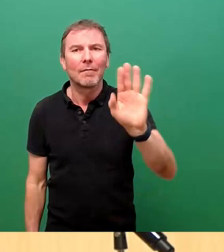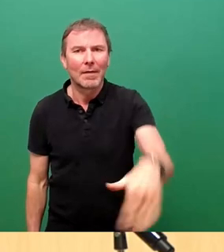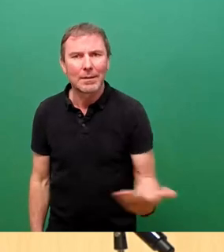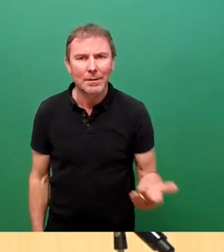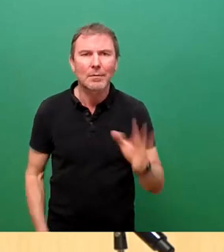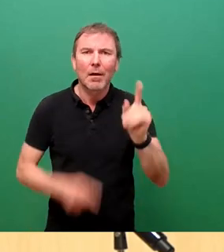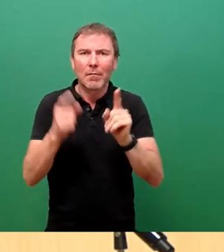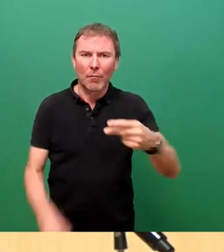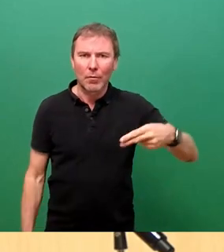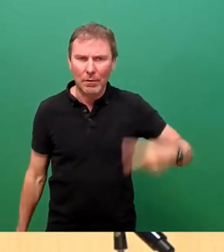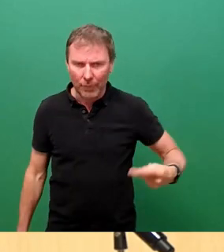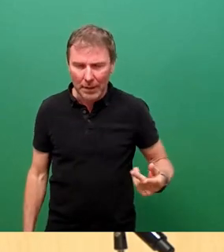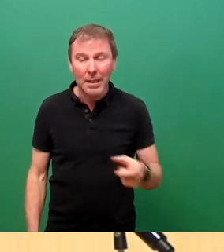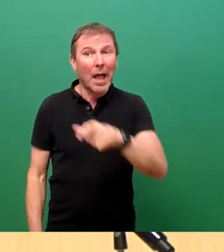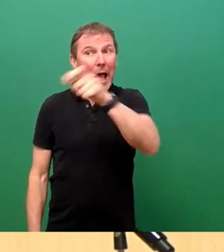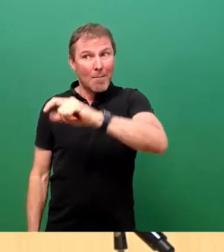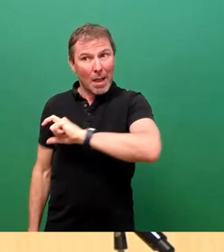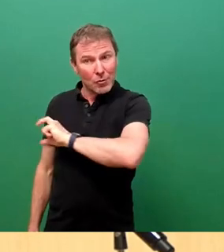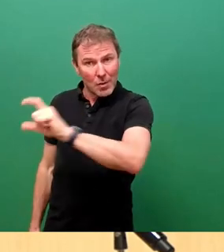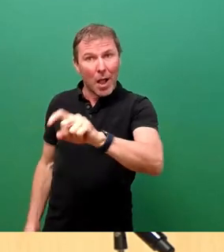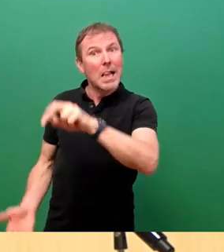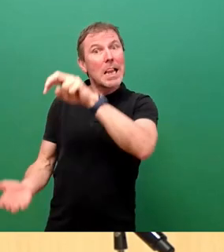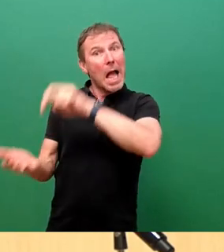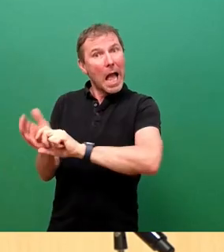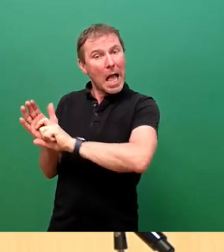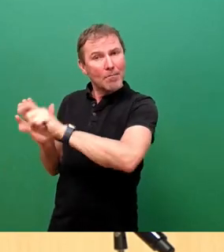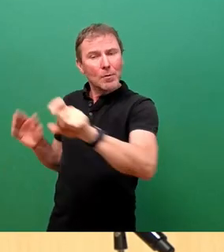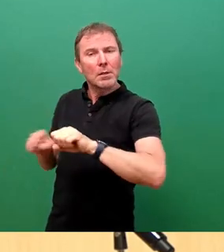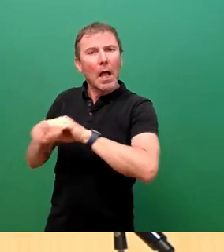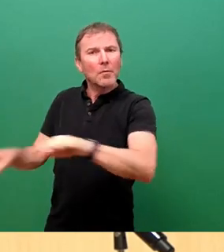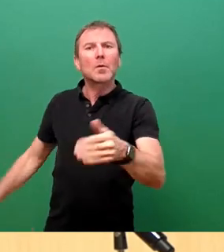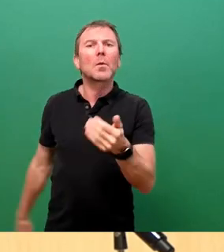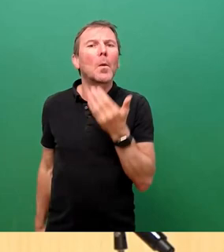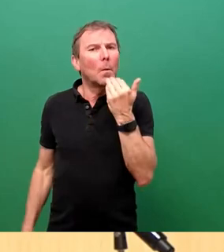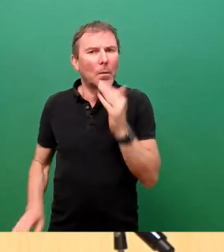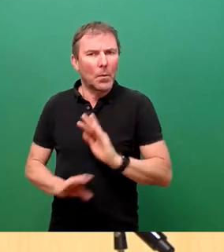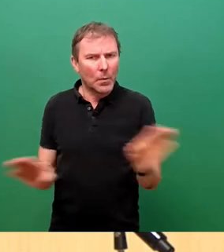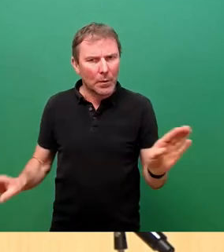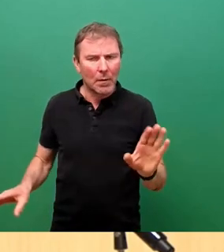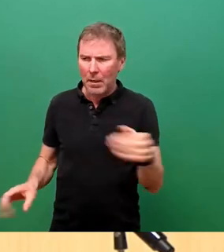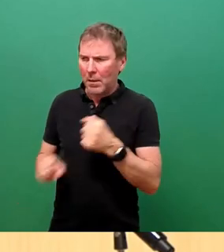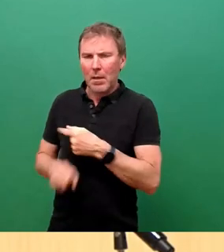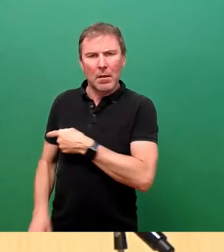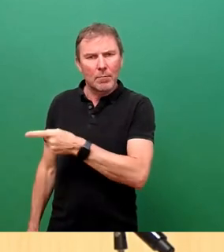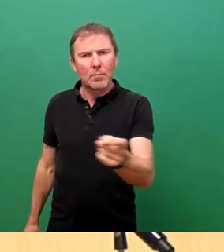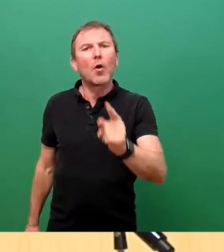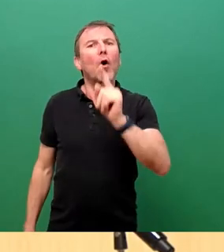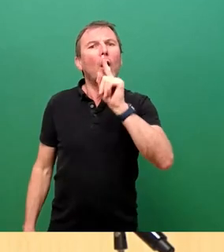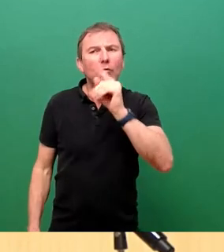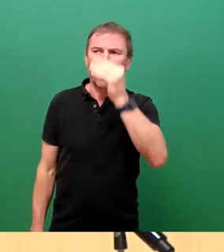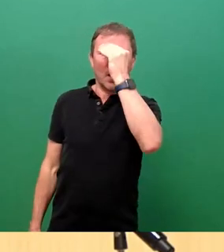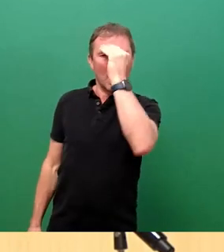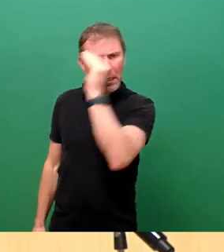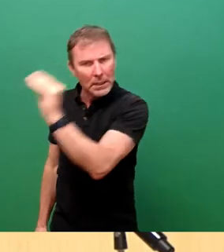auf den vorhandenen Personalbestand gibt es aktuell noch keine Auswirkungen, weil entsprechende Mitarbeiter bislang lediglich gemeldet werden und